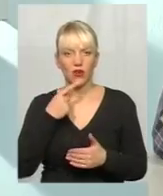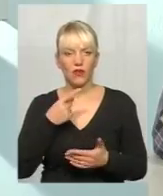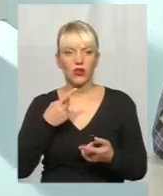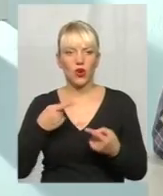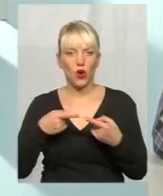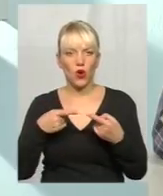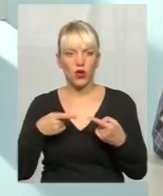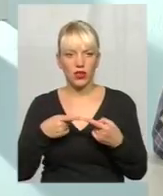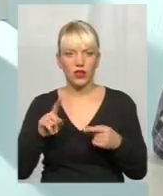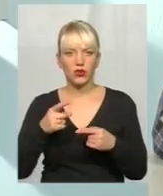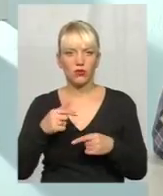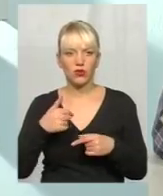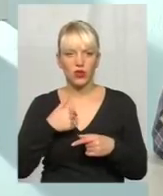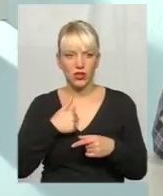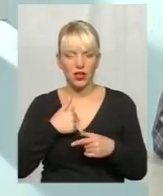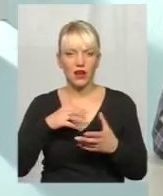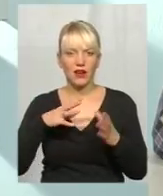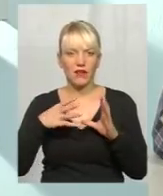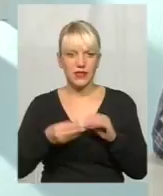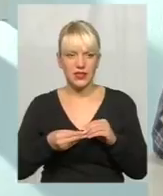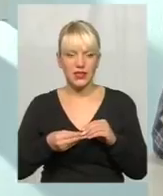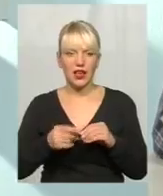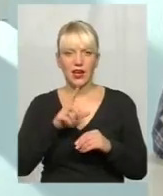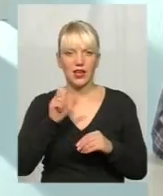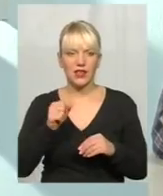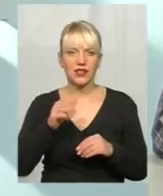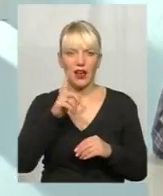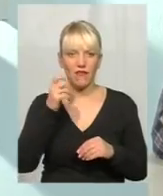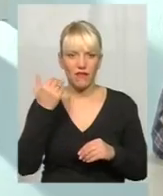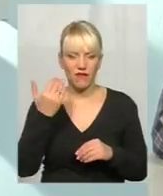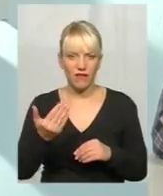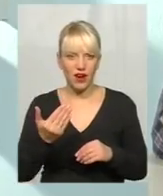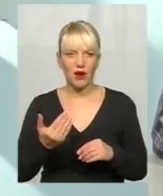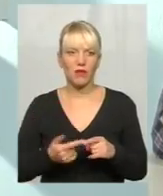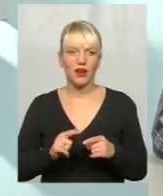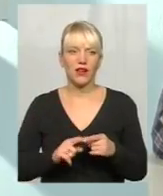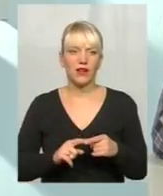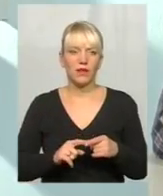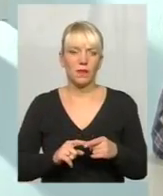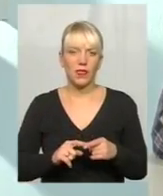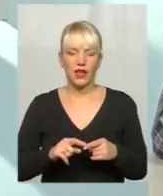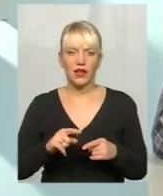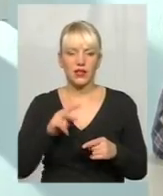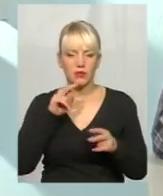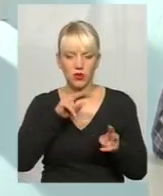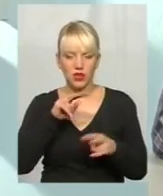я за вами спостерігаю, що ви говорите ясне засідання громадської ради, так і